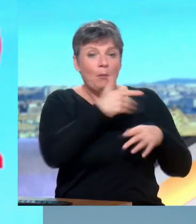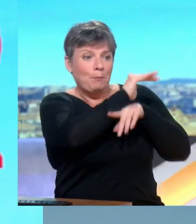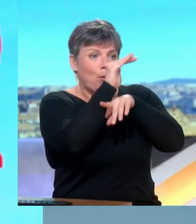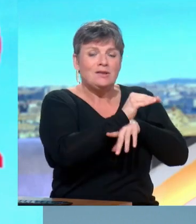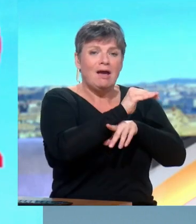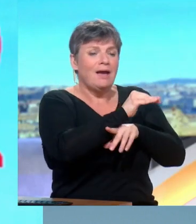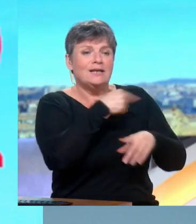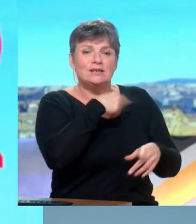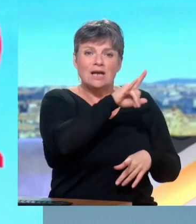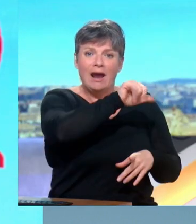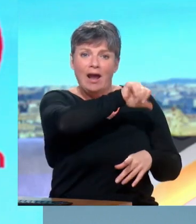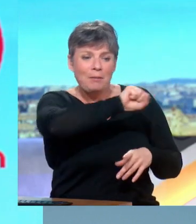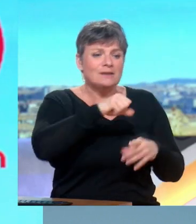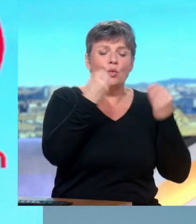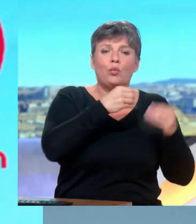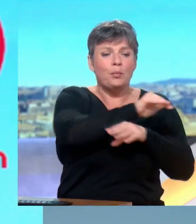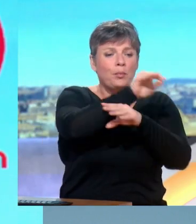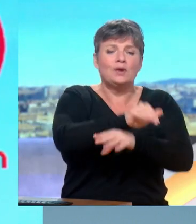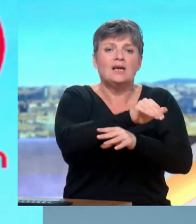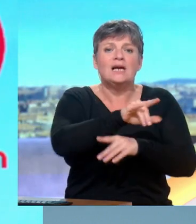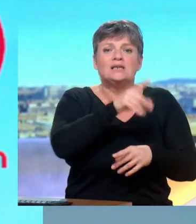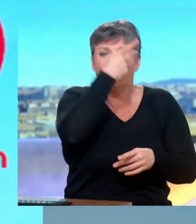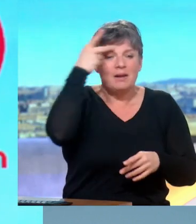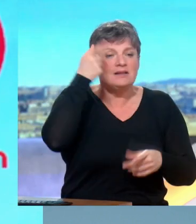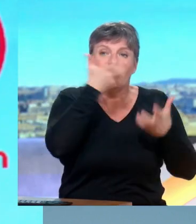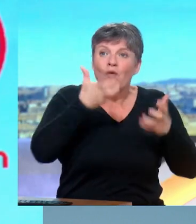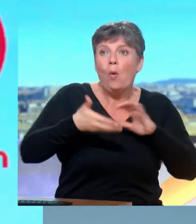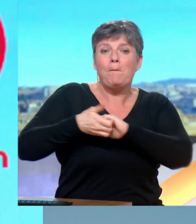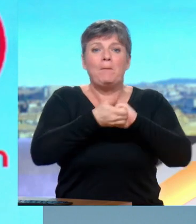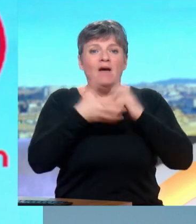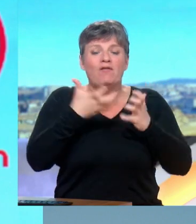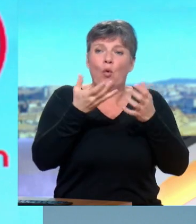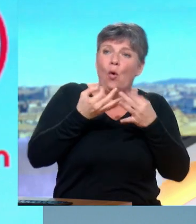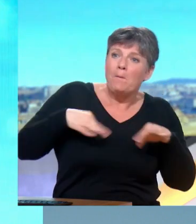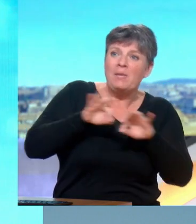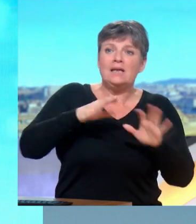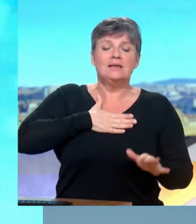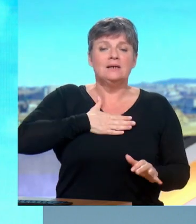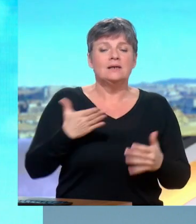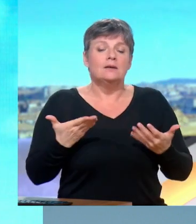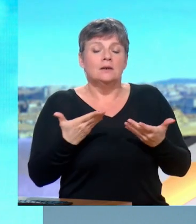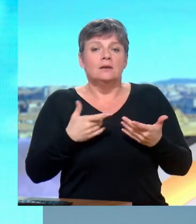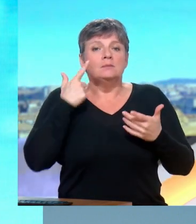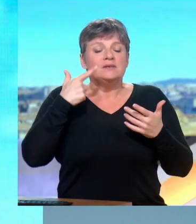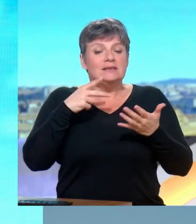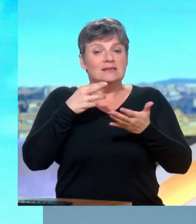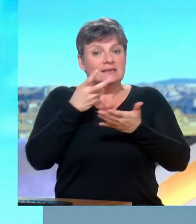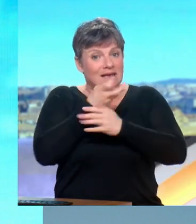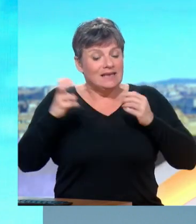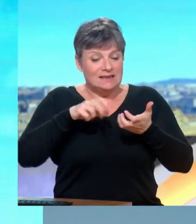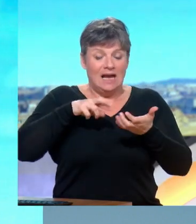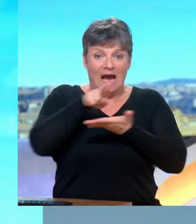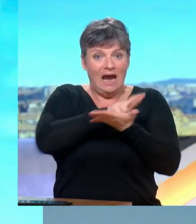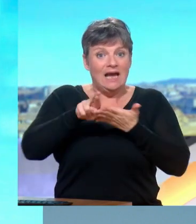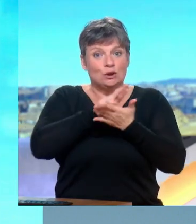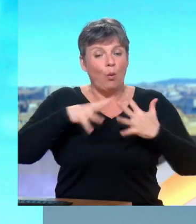défenseur des Palestiniens qui, de toute bonne foi, veulent la paix à un État ? Vous parliez de l'hypothèse d'un embrasement régional. Vous y croyez ? Il y a